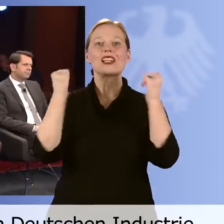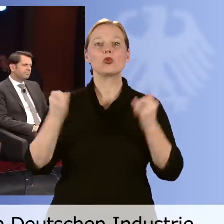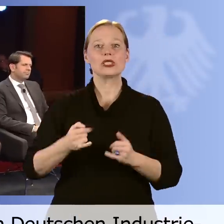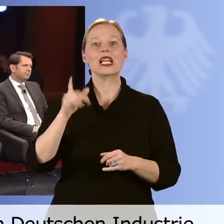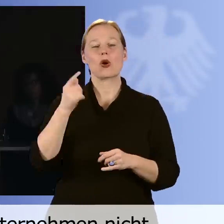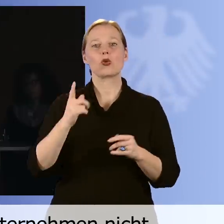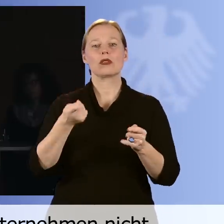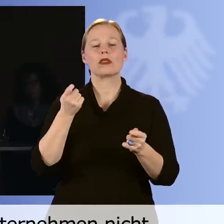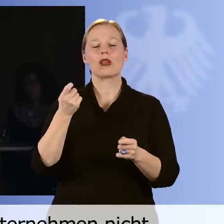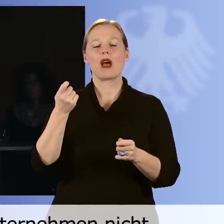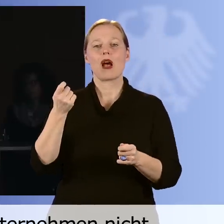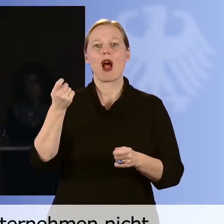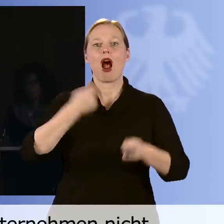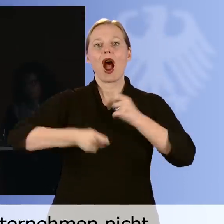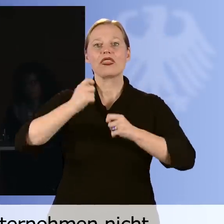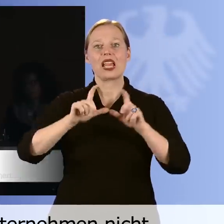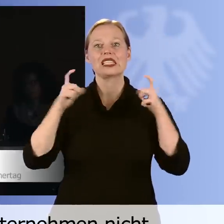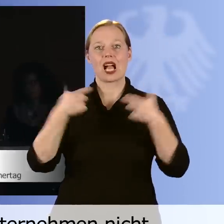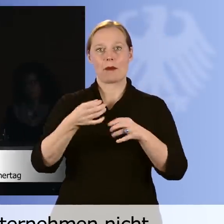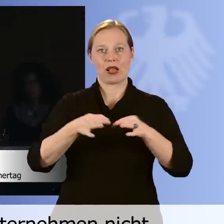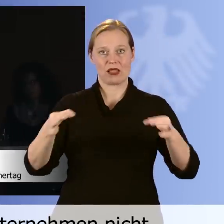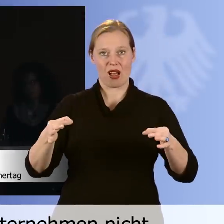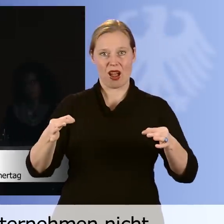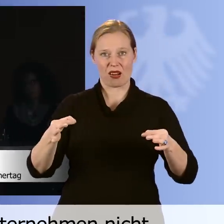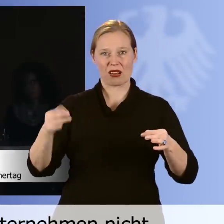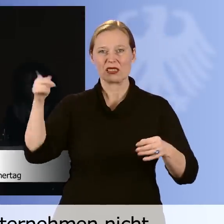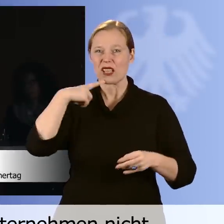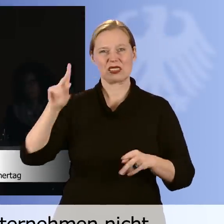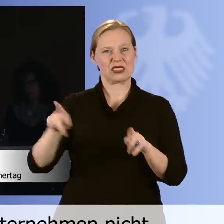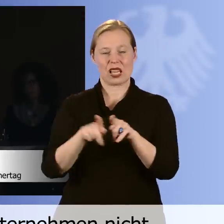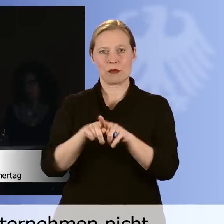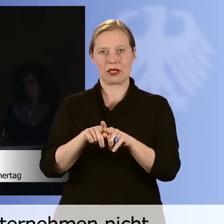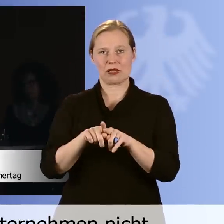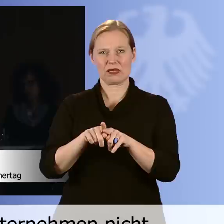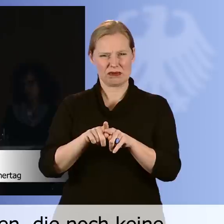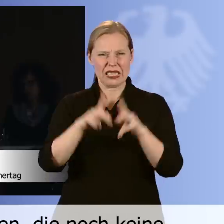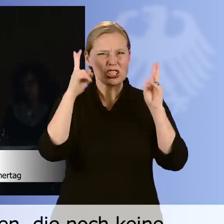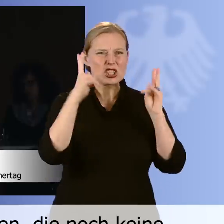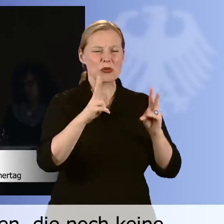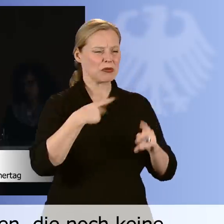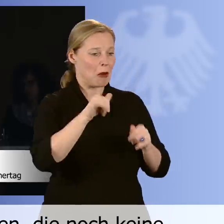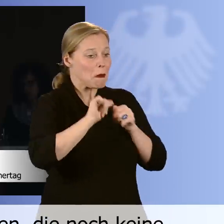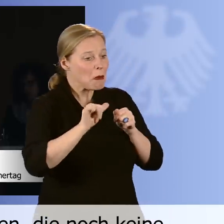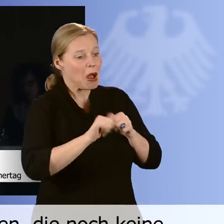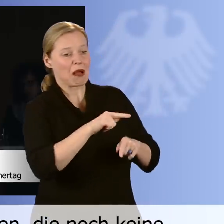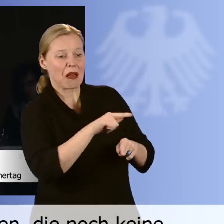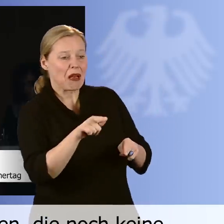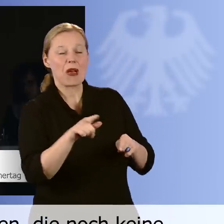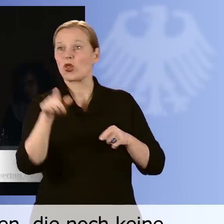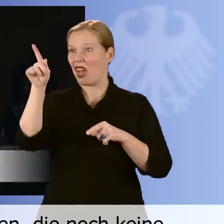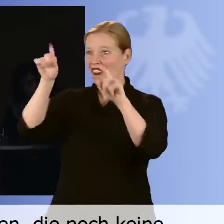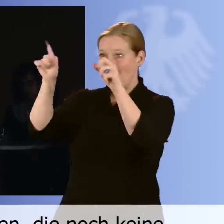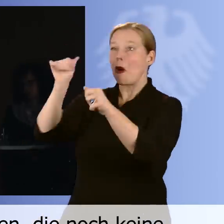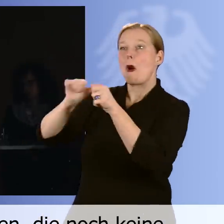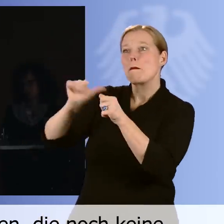Handelskammertag. Wir sollten auch bei den Unternehmen nicht von Defiziten reden, nicht so viel von denen reden, die noch keinen Behinderten beschäftigen,